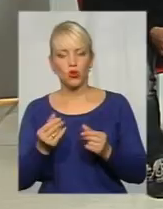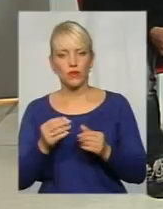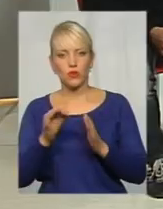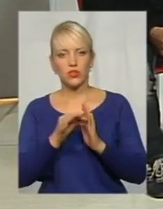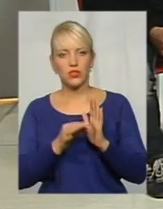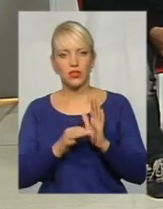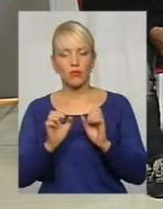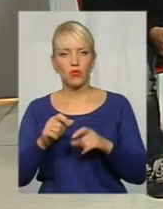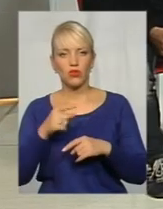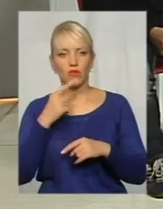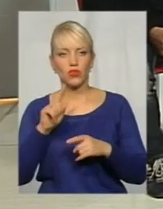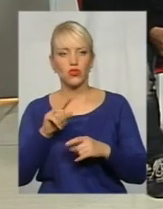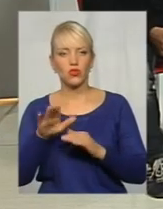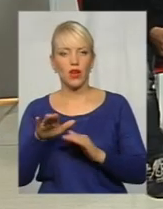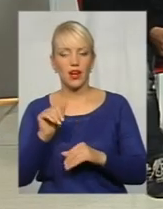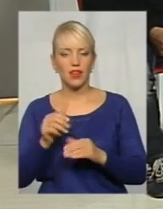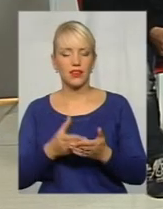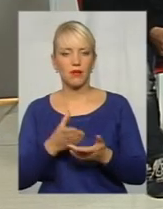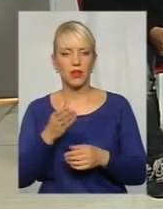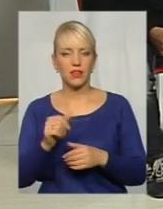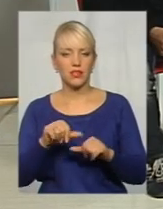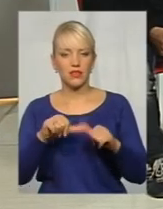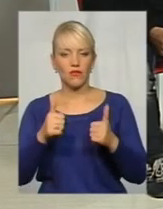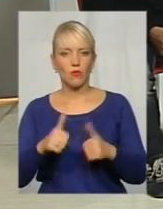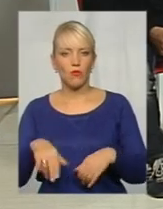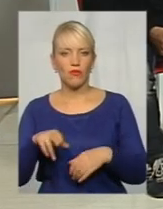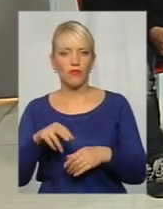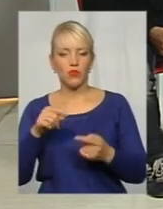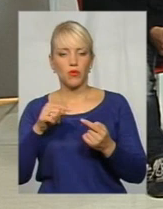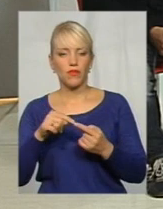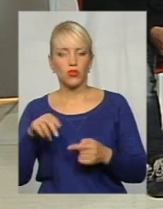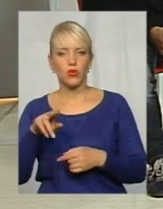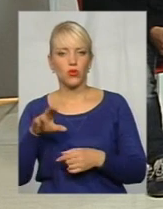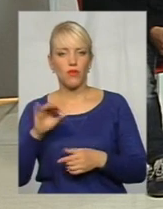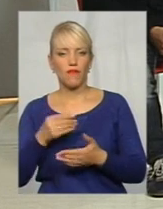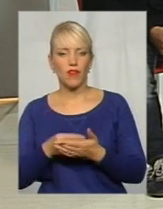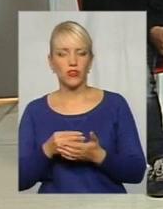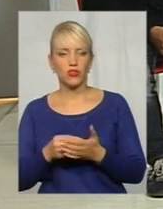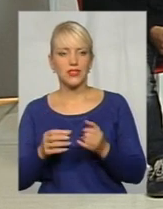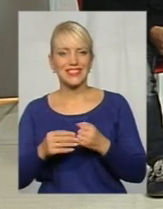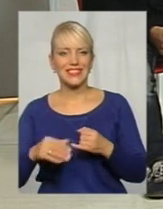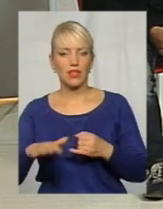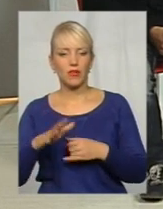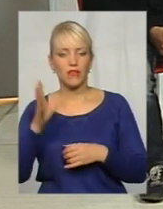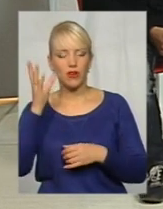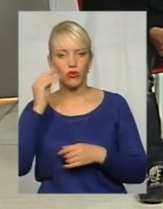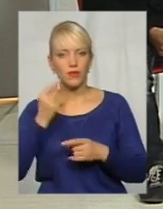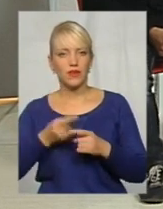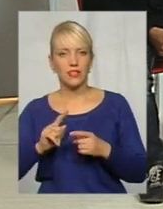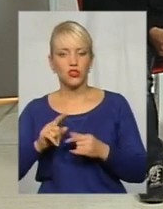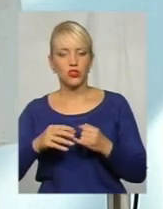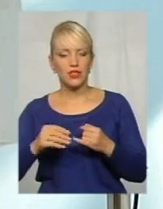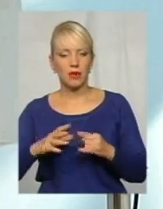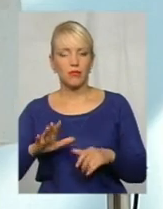про те, що рентна плата сформована відповідно до вартості землі. Ось, враховуючи те, що земельні ділянки